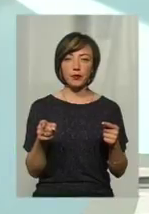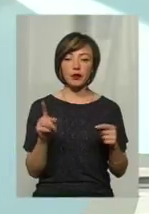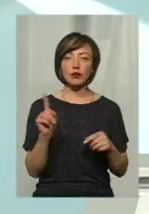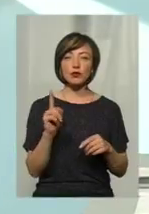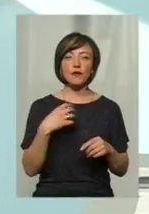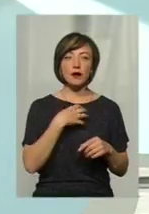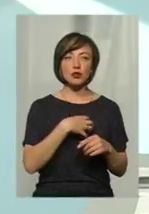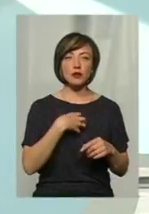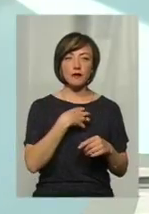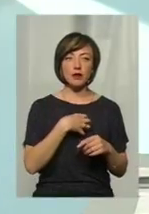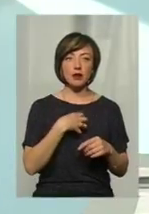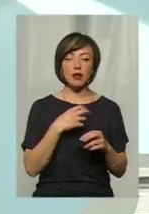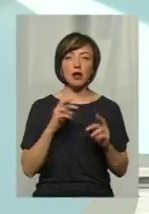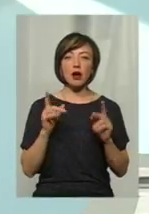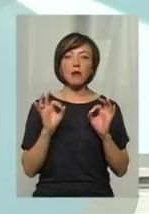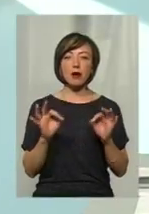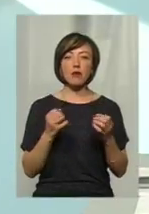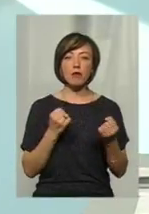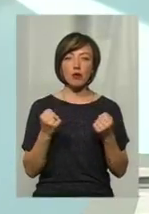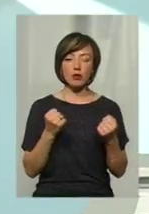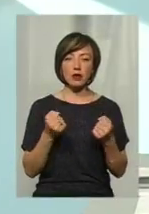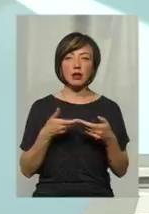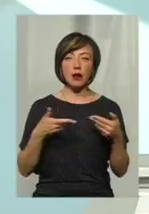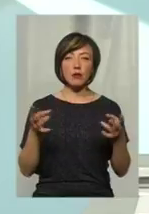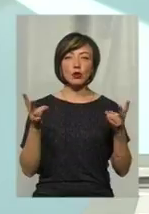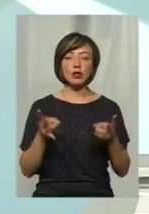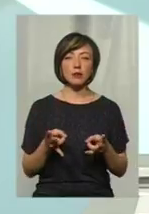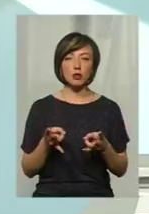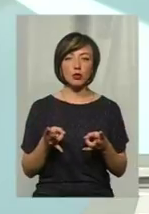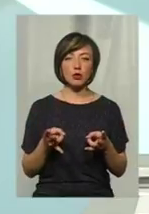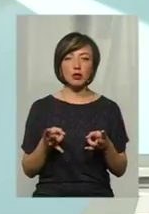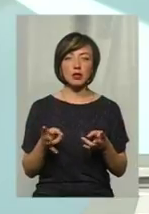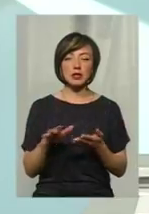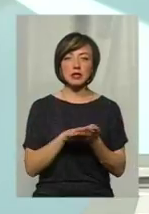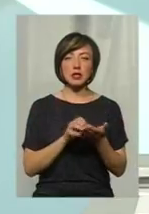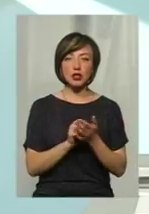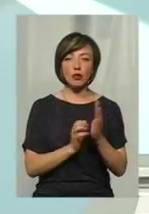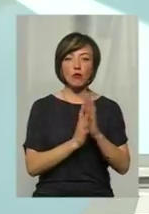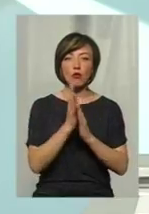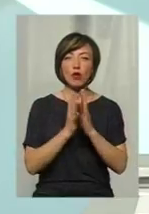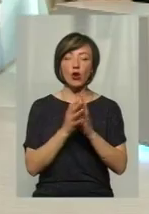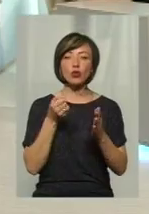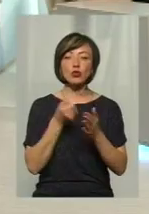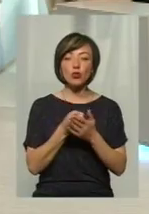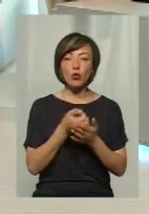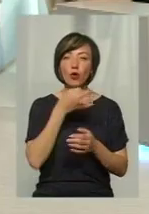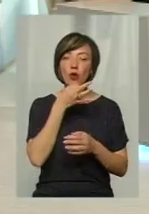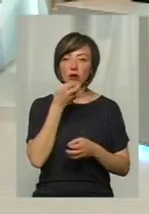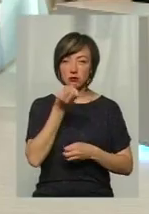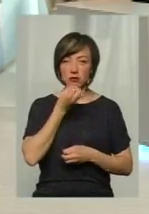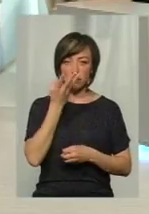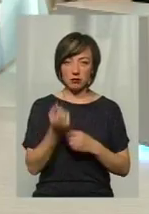як правильно боротися. Нам потрібно знищити бур'ян до того, як він